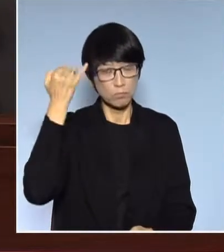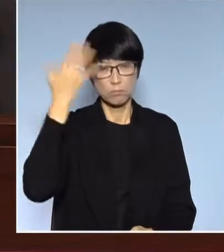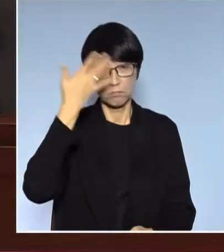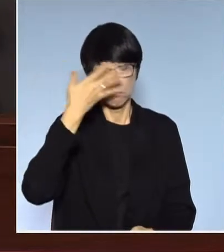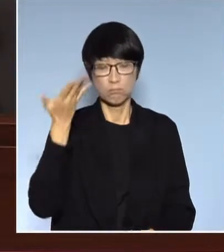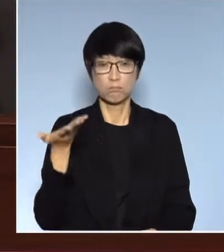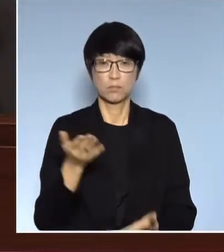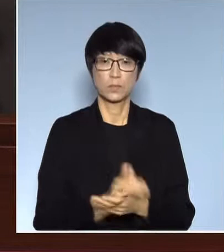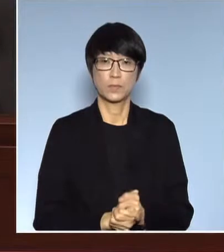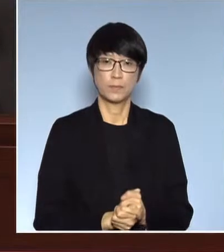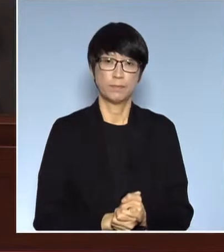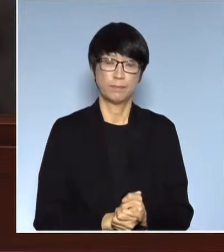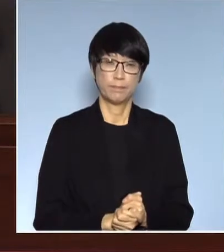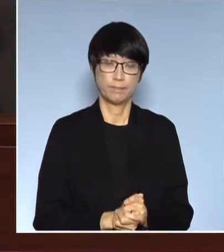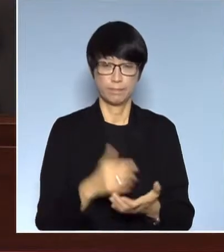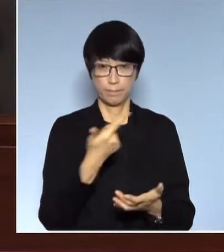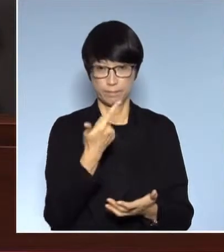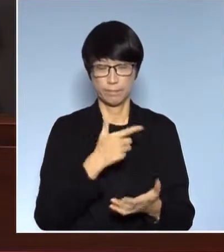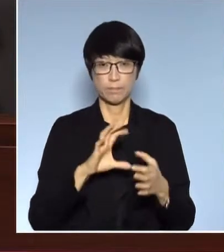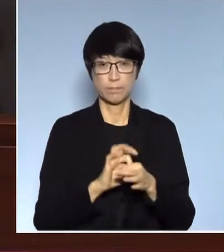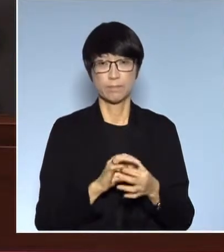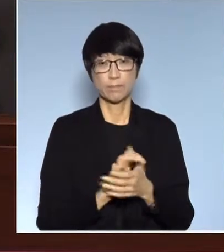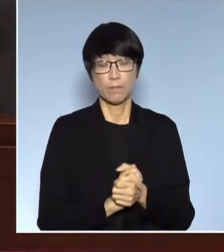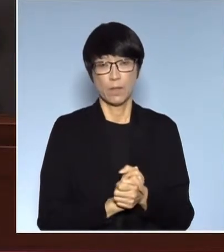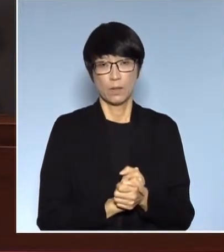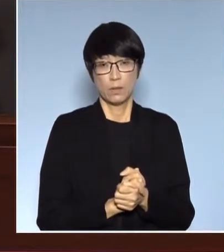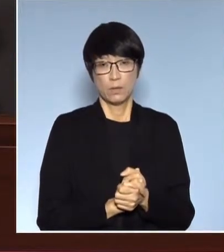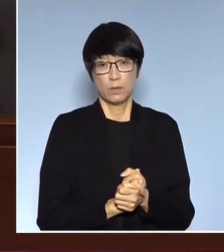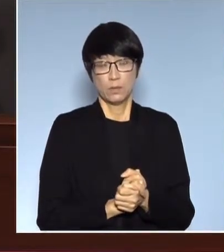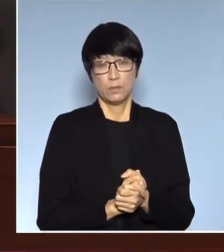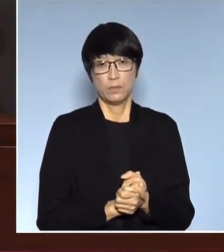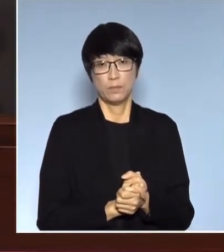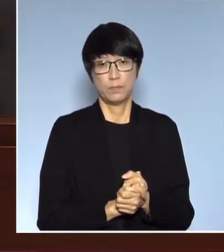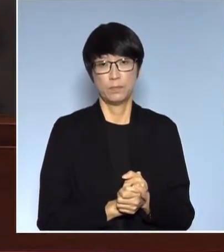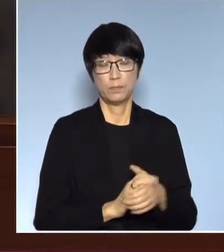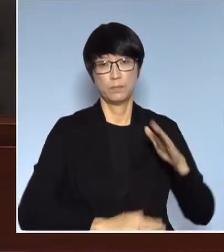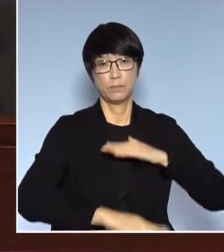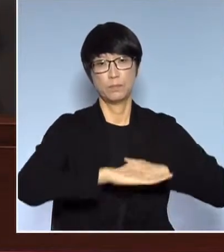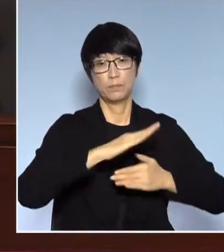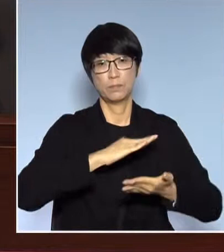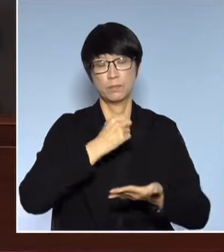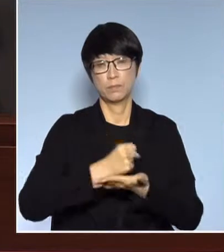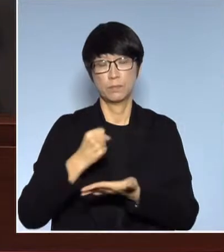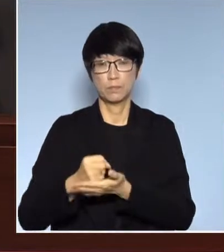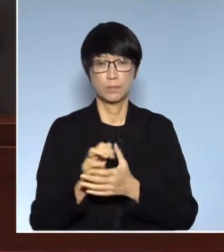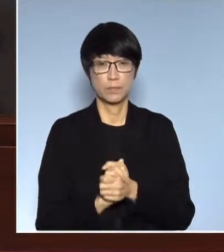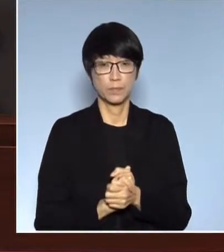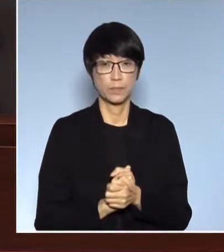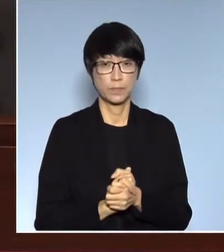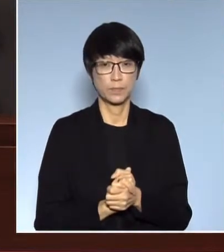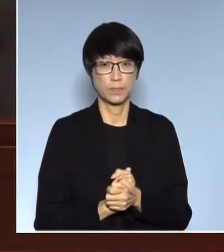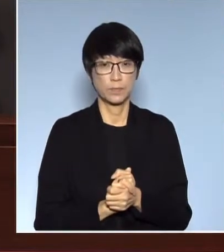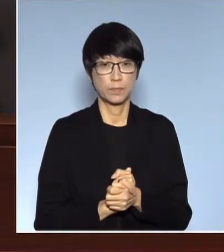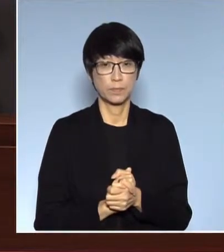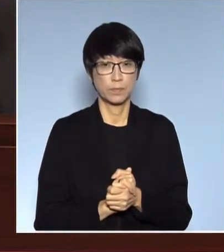其實還有很多關於我相信我關於這個一地兩檢的疑問剛好有一個我也是抄